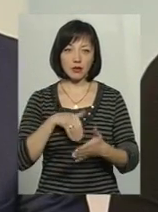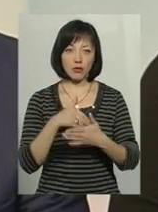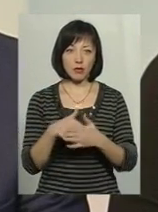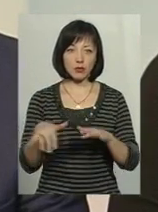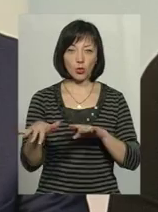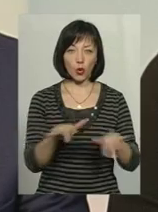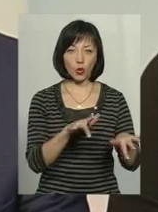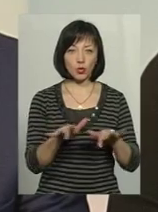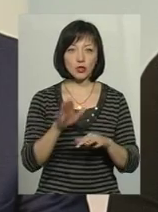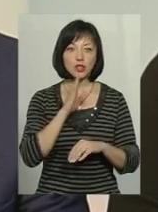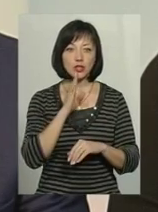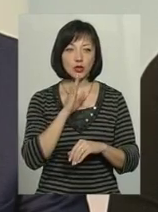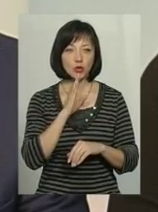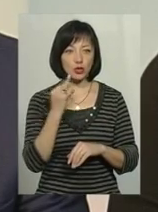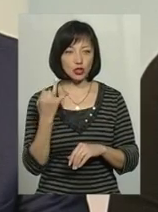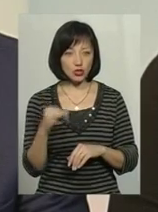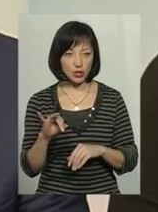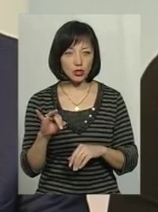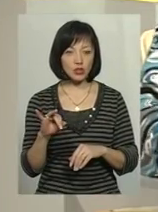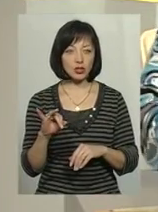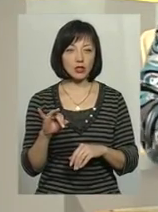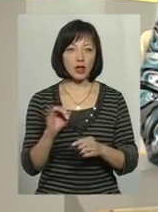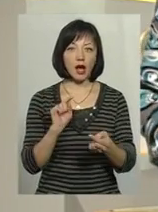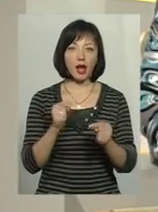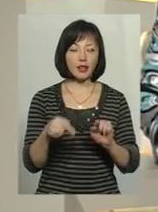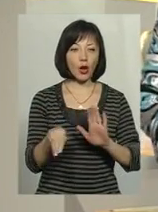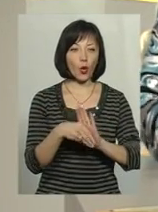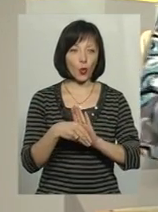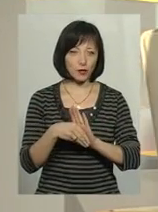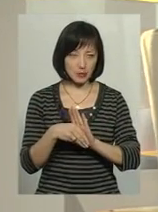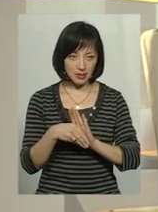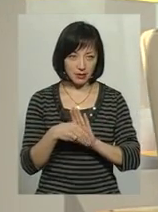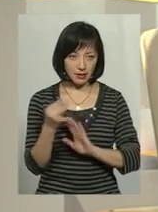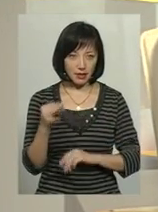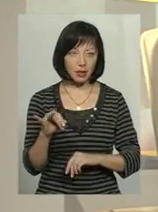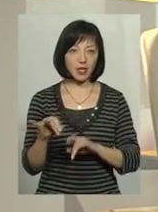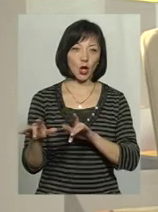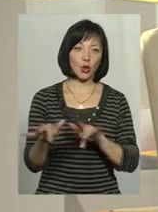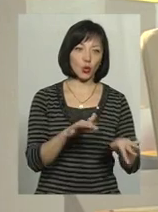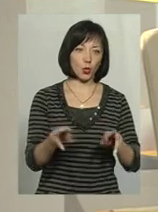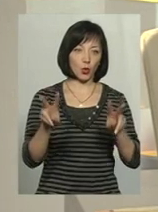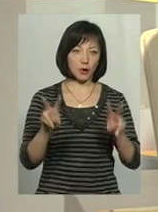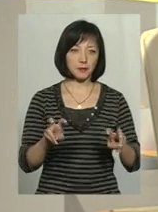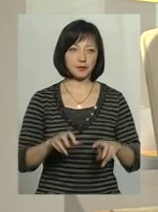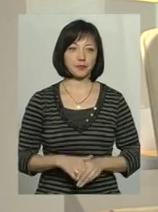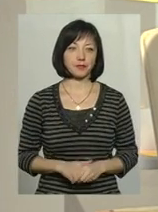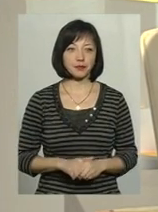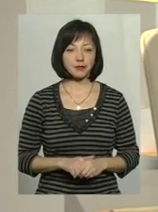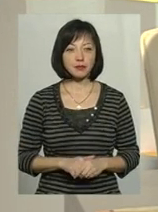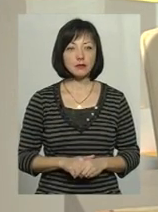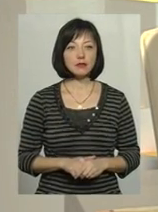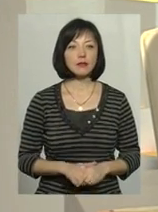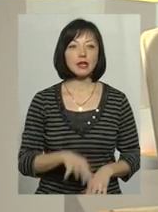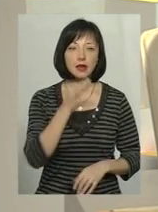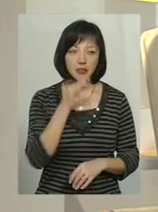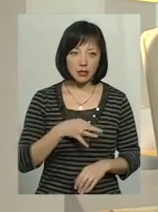руху «Жіночий антикорупційний рух». Отже, скажіть,